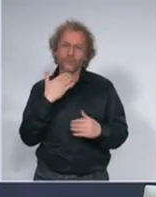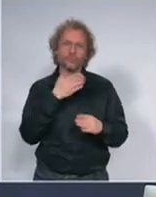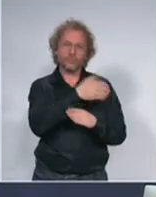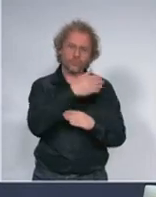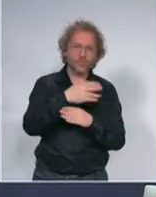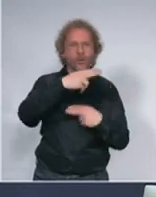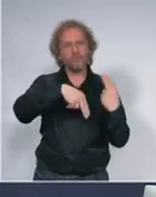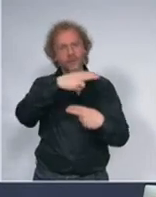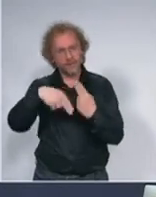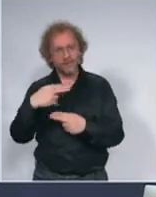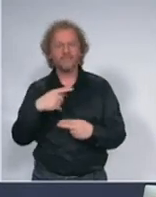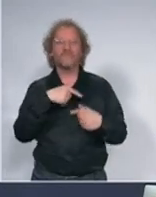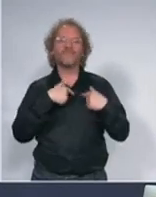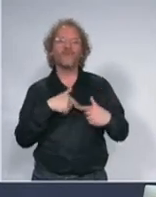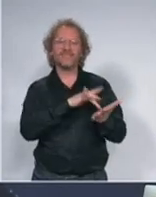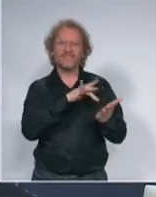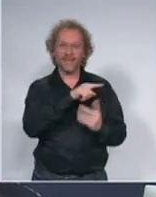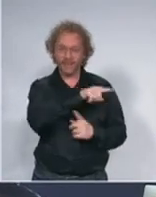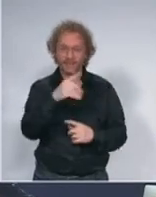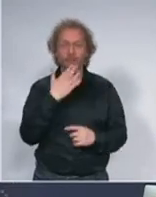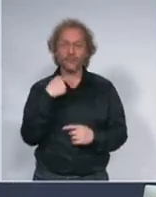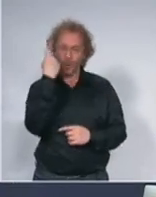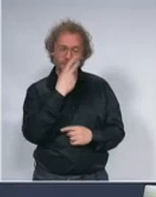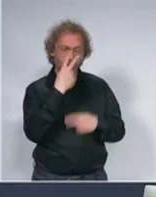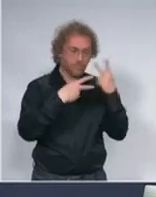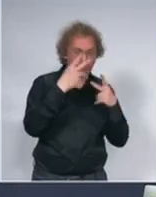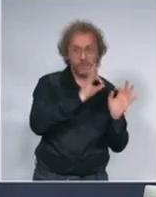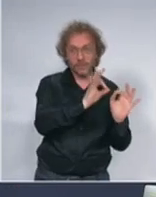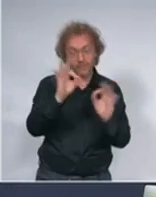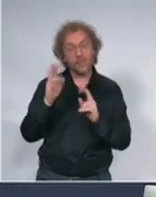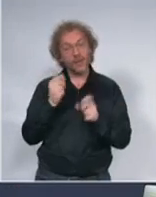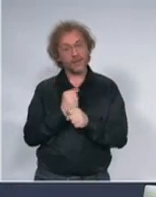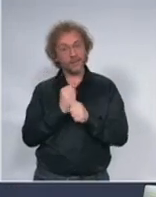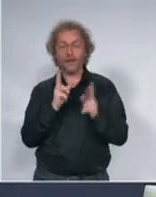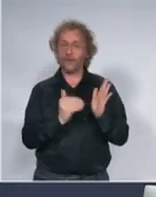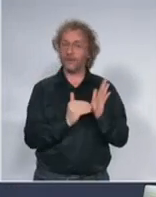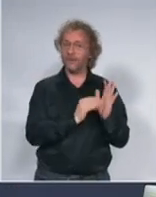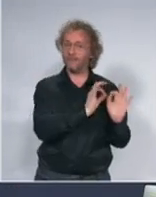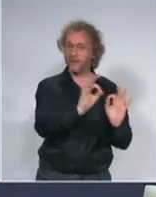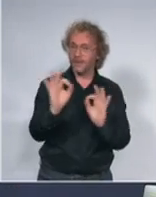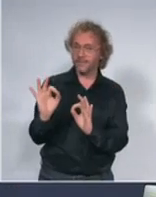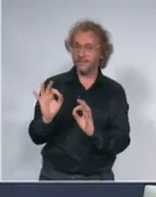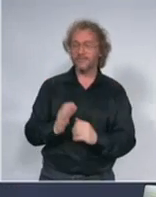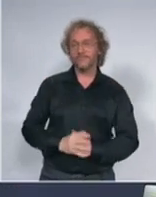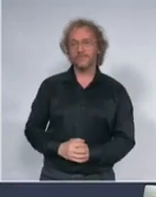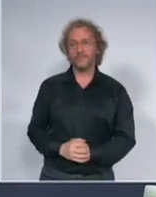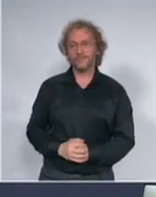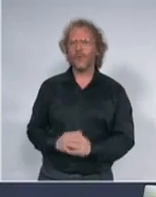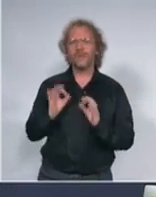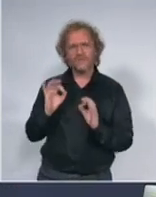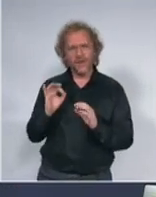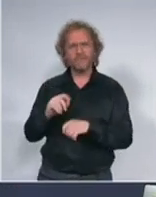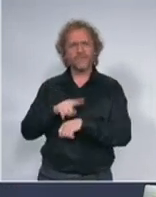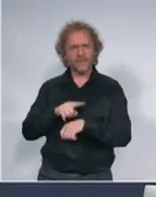zaista i lično uverim da ovo funkcioniše kako treba i da zaista u svakom trenutku maksimalno